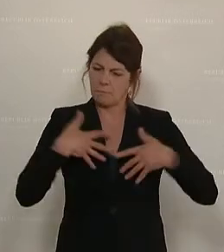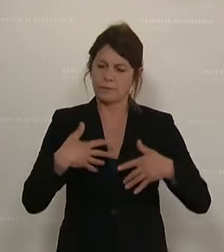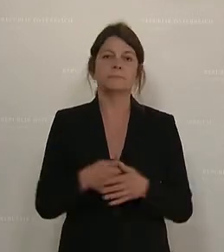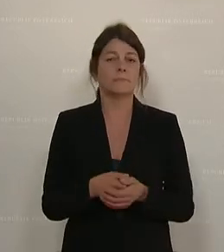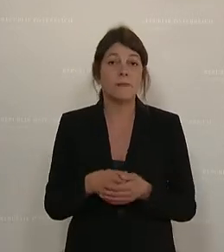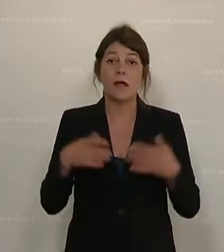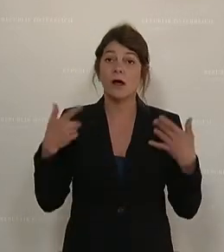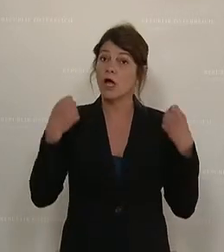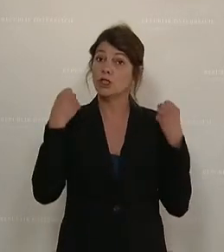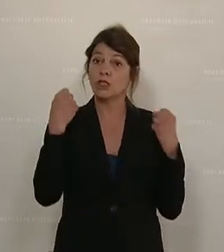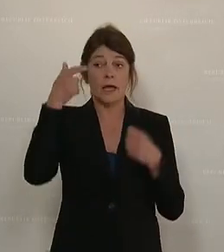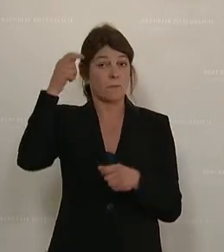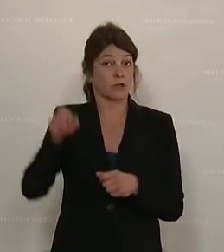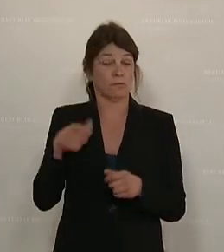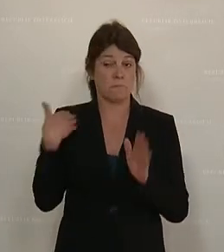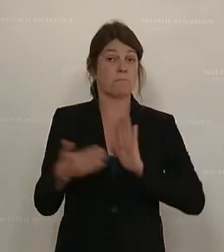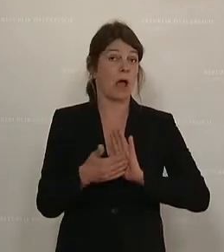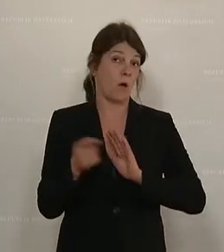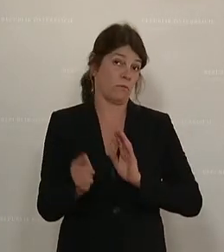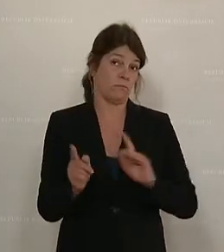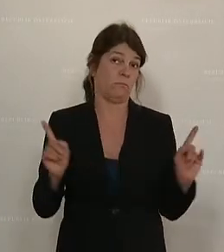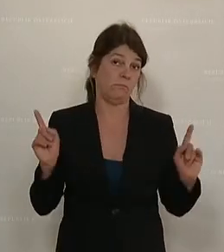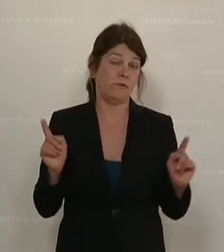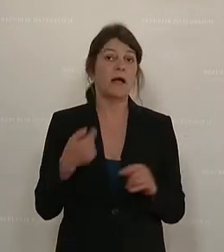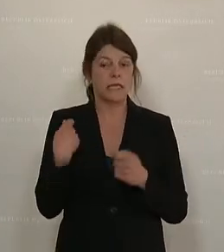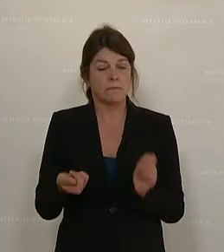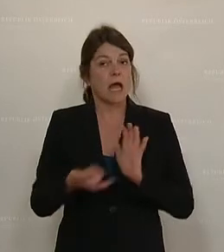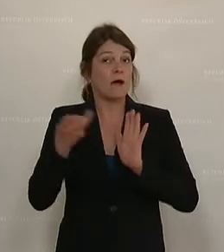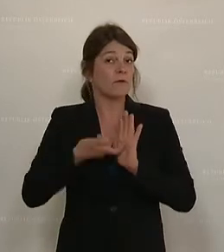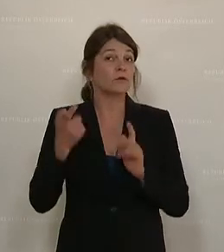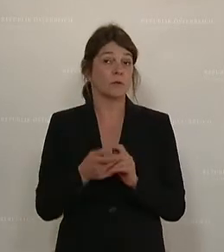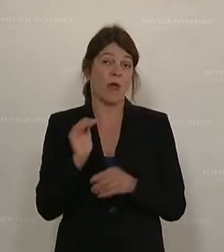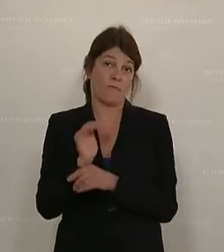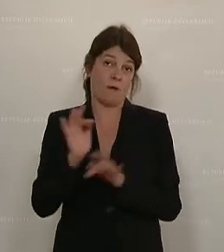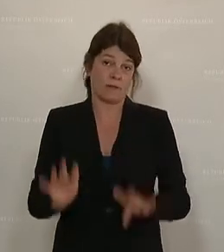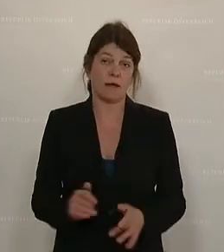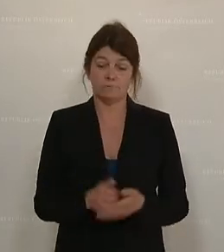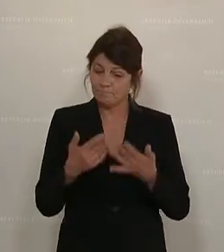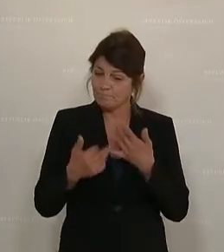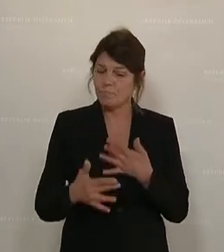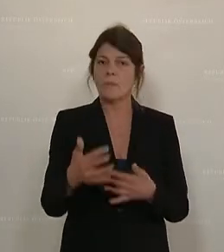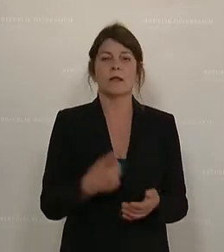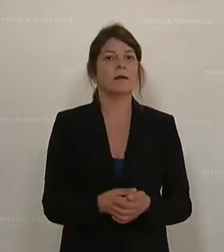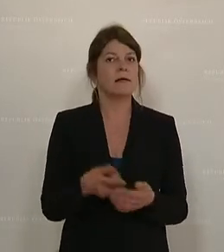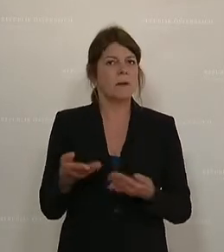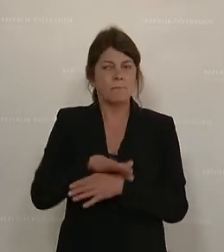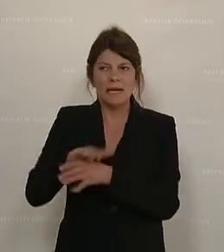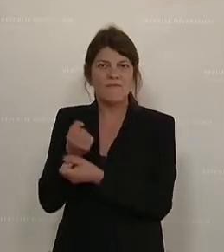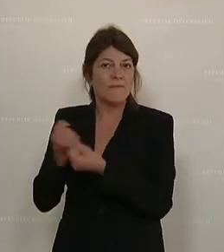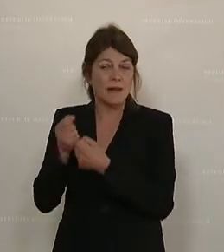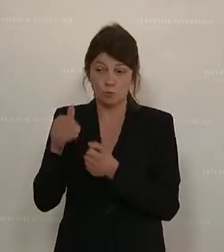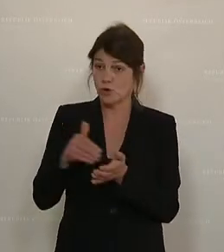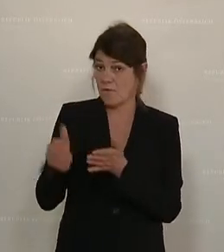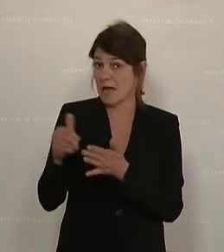starken Kopf werden wir hier auch brauchen, denn es liegen Aufgaben und Herausforderungen vor uns. Im Bereich der Verwaltung heißt es hier